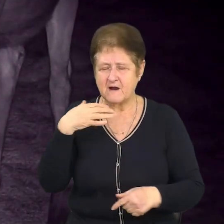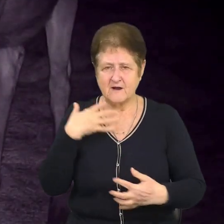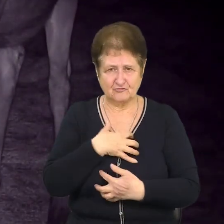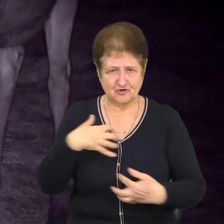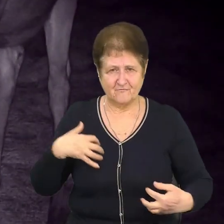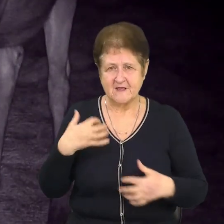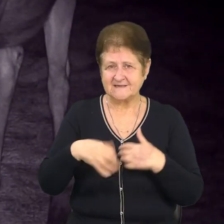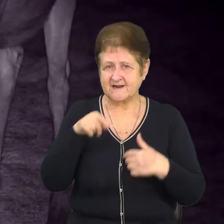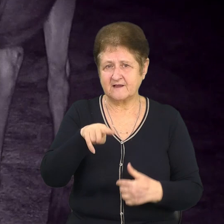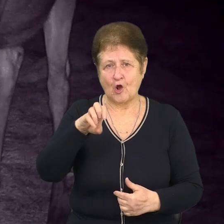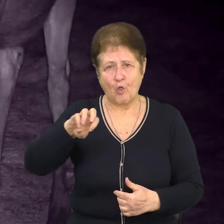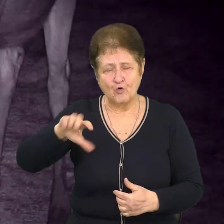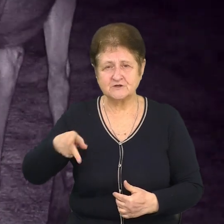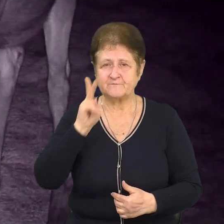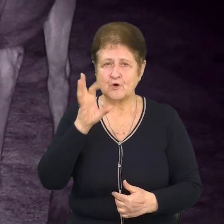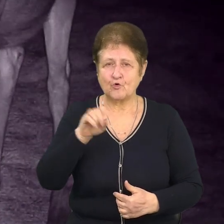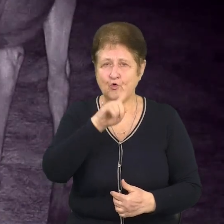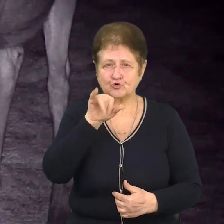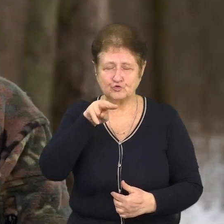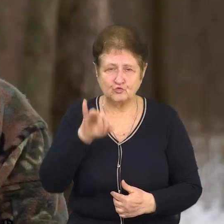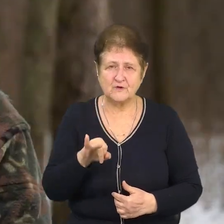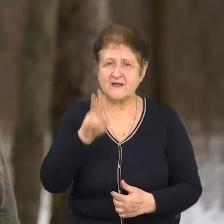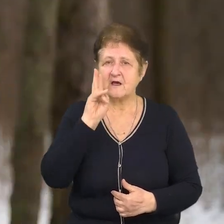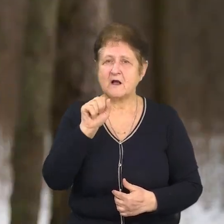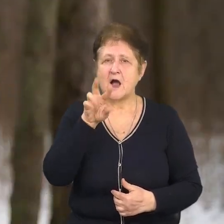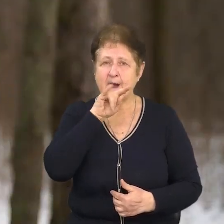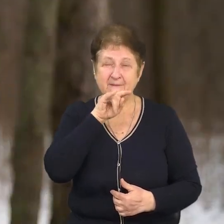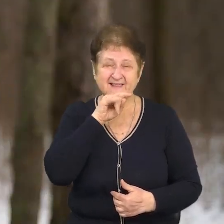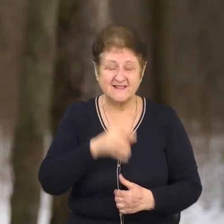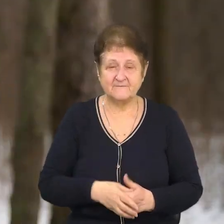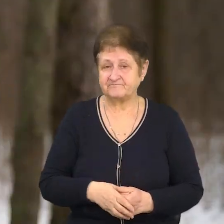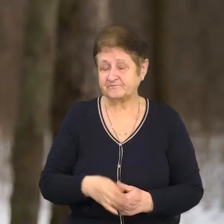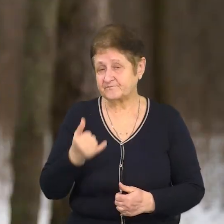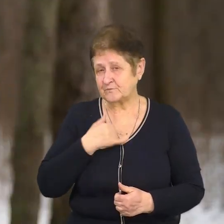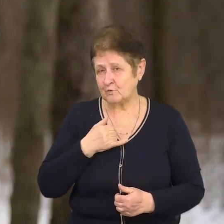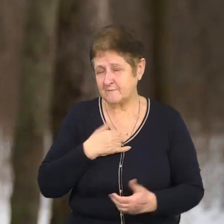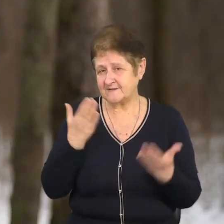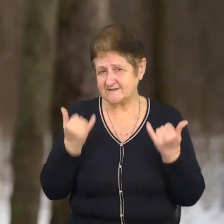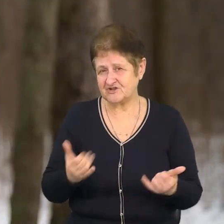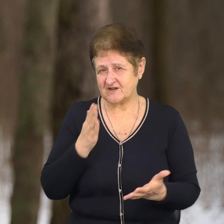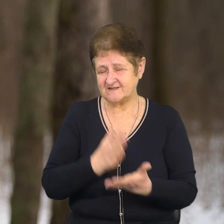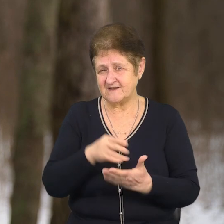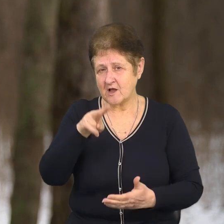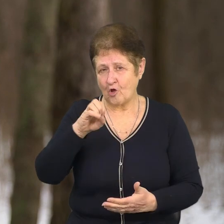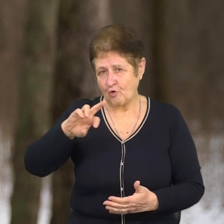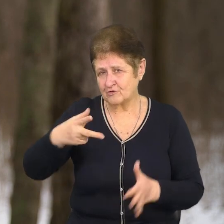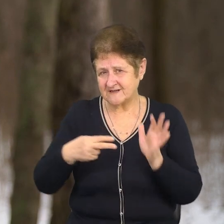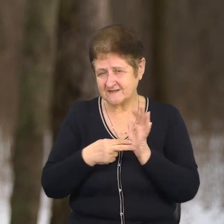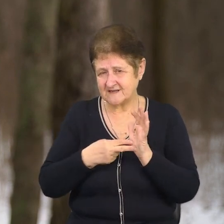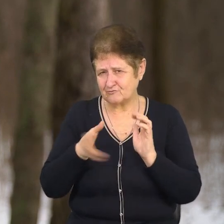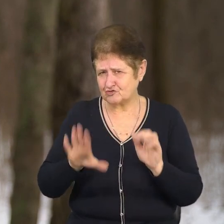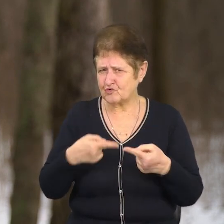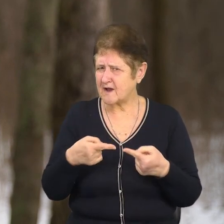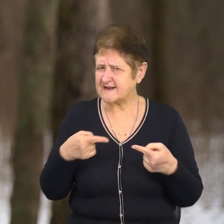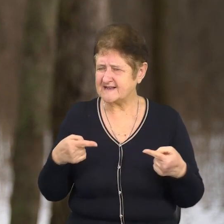Серед них лосі, козулі, дикі кабани та боберк. В моєму архіві це зараз лосі. Штук сім різних.